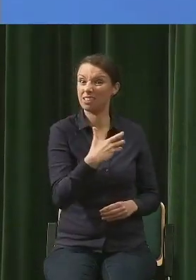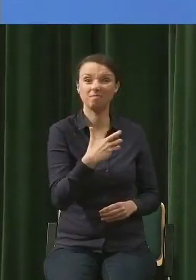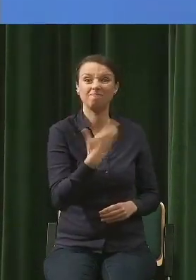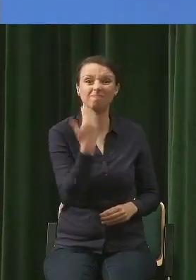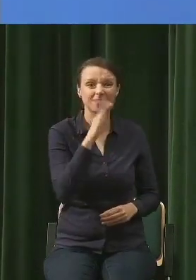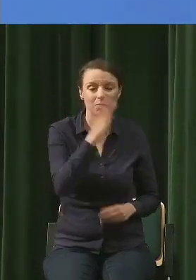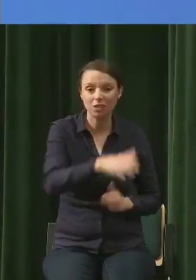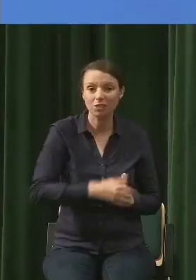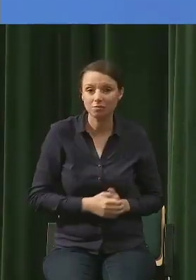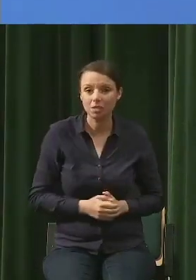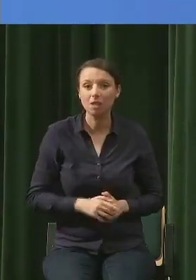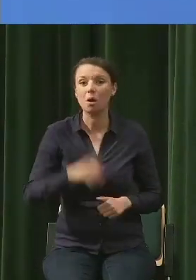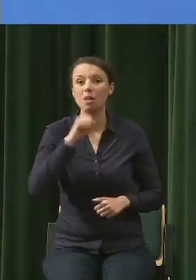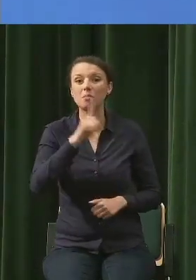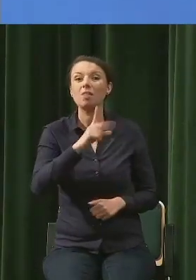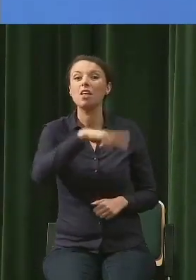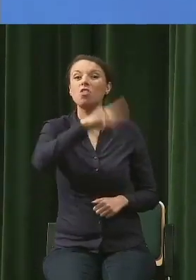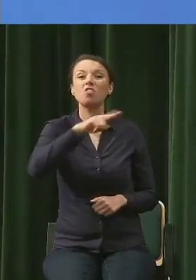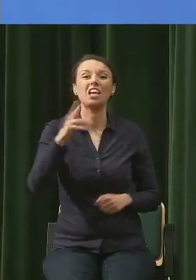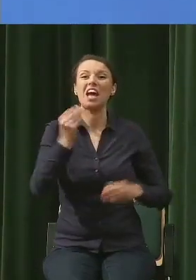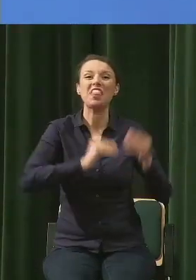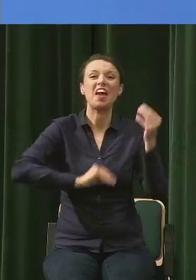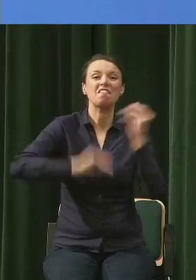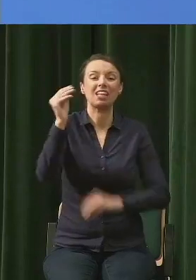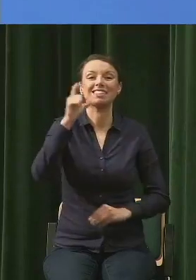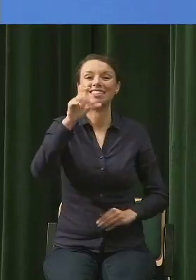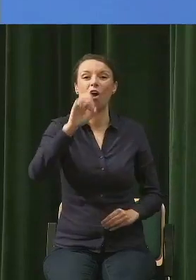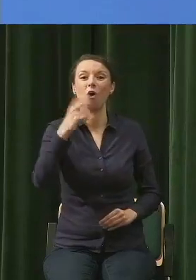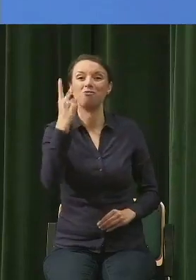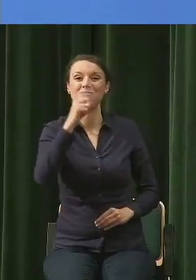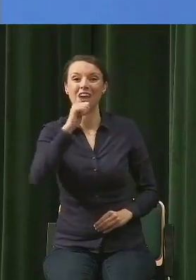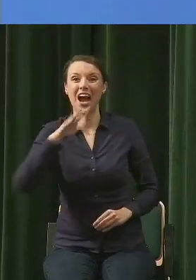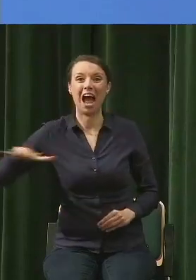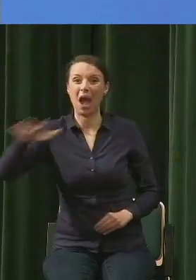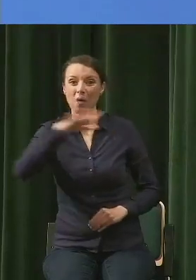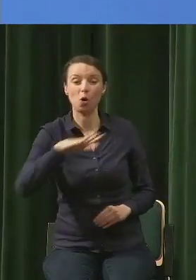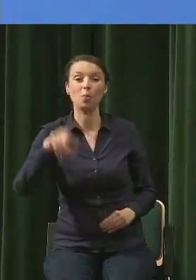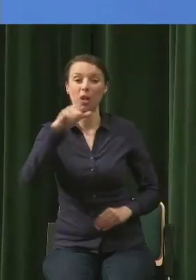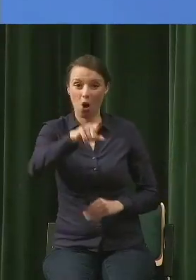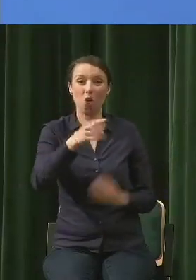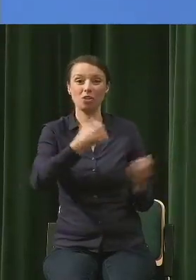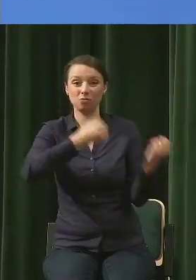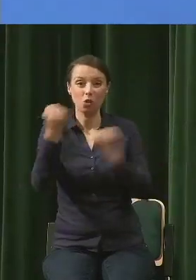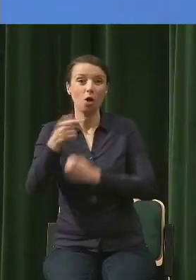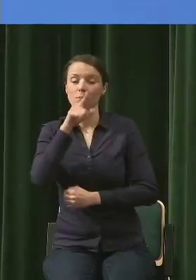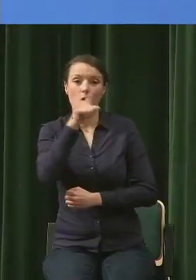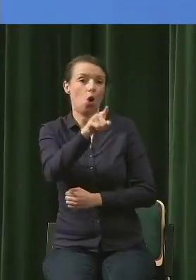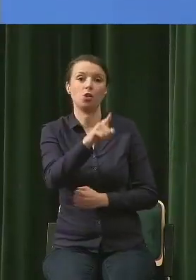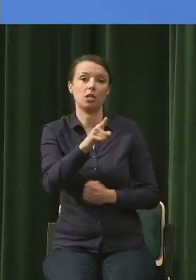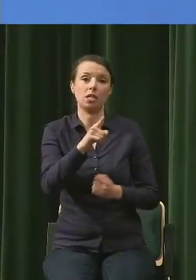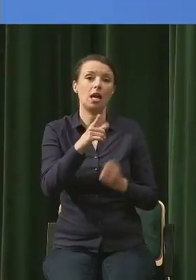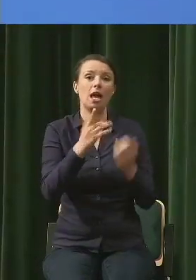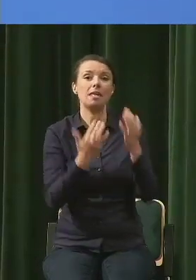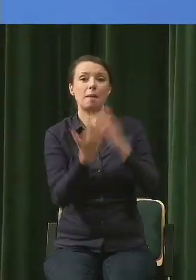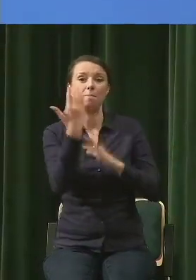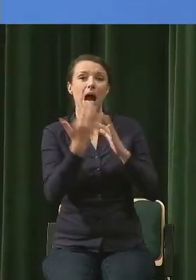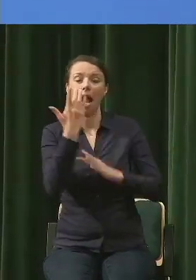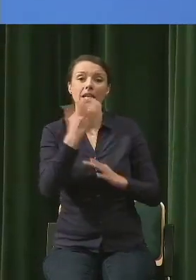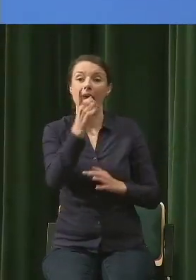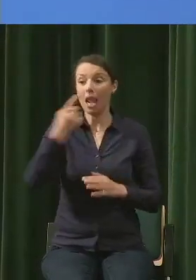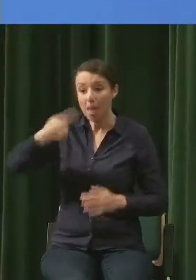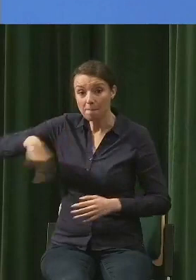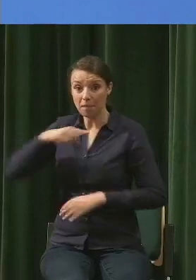eksporterem dwutlenku węgla w Europie. Oni go nie palą, go nie używają. To my go używamy w naszych piecach.